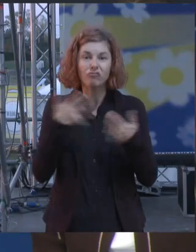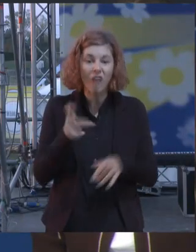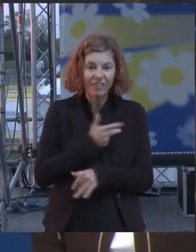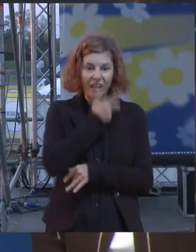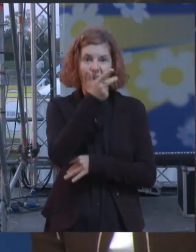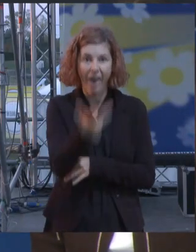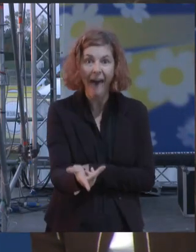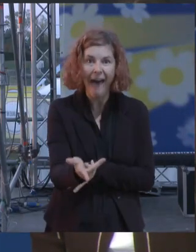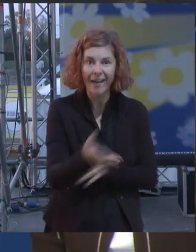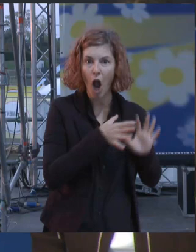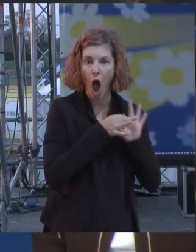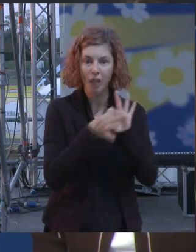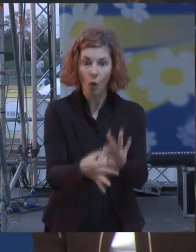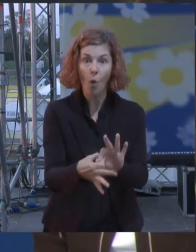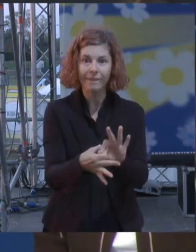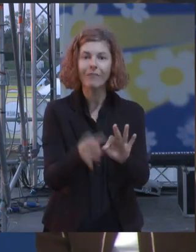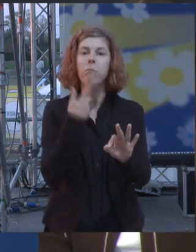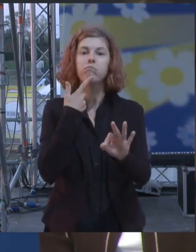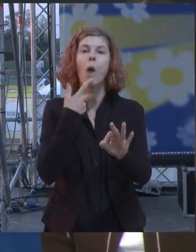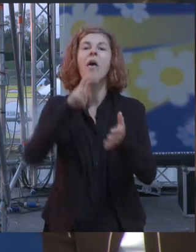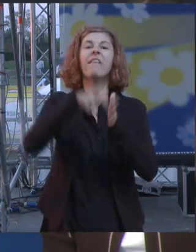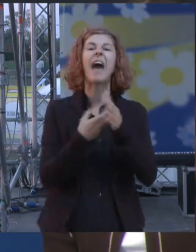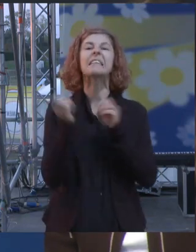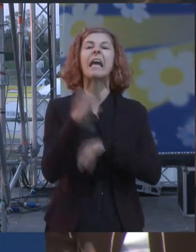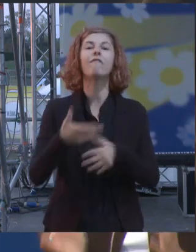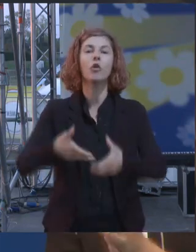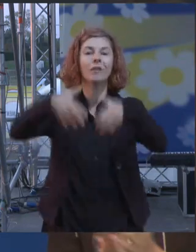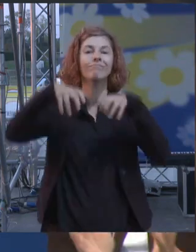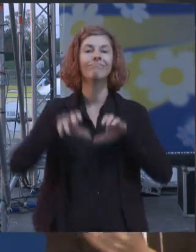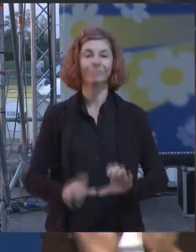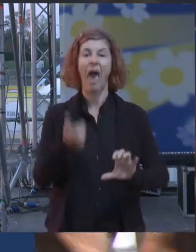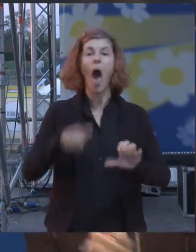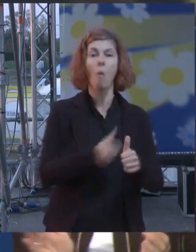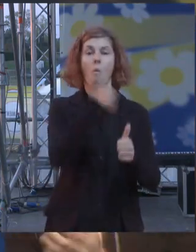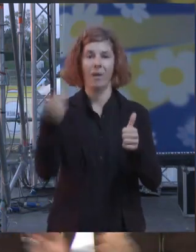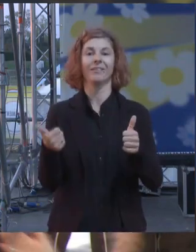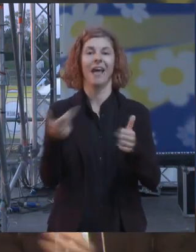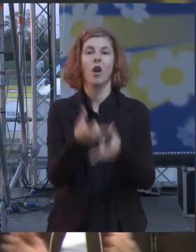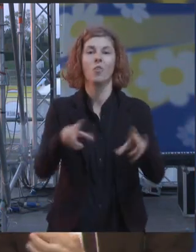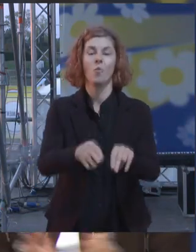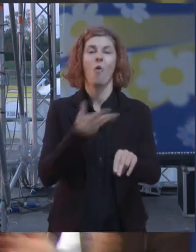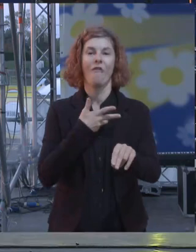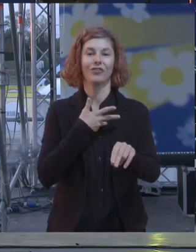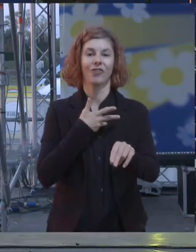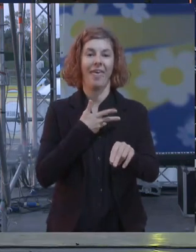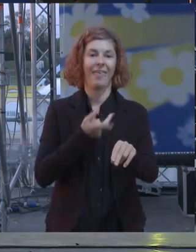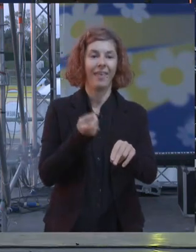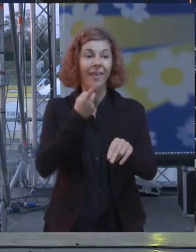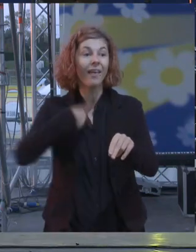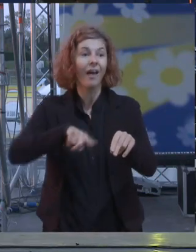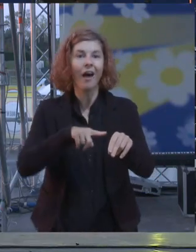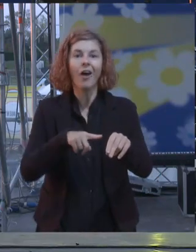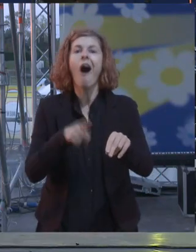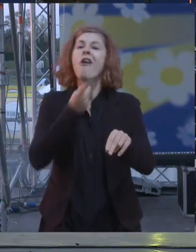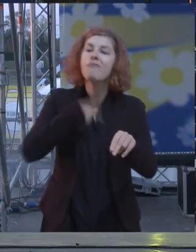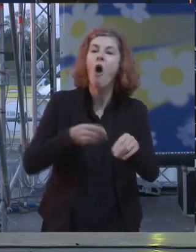di abbassare la tassa dei rifiuti per i nostri concittadini noi li premiamo i cittadini virtuosi con questo